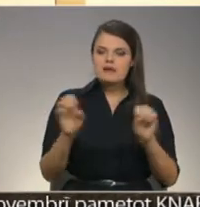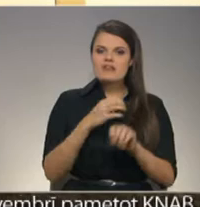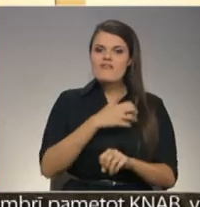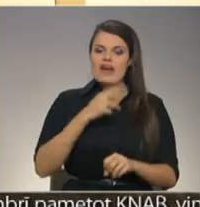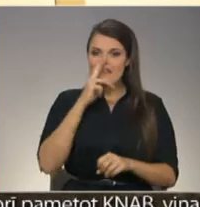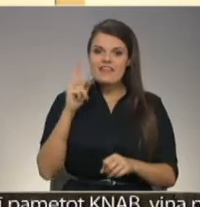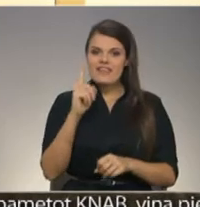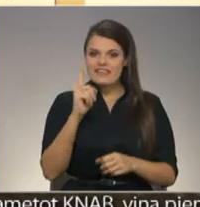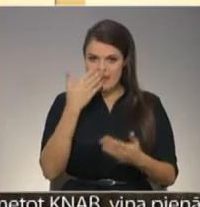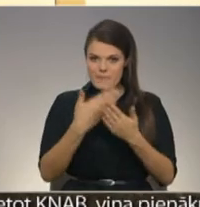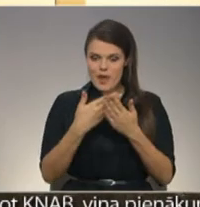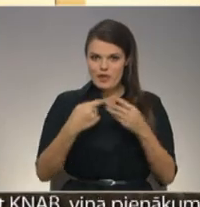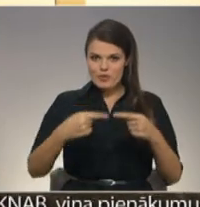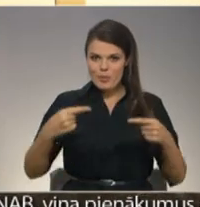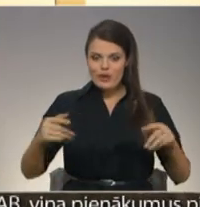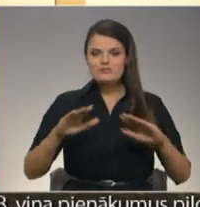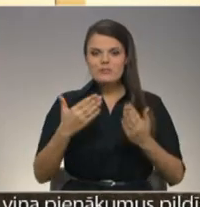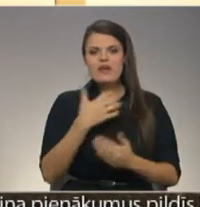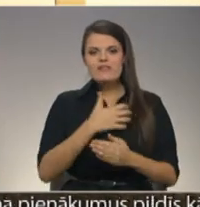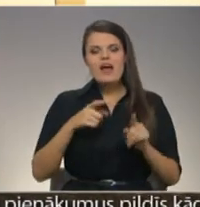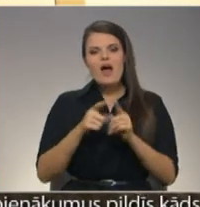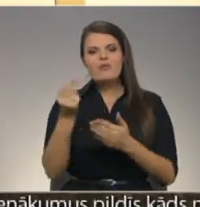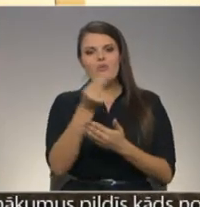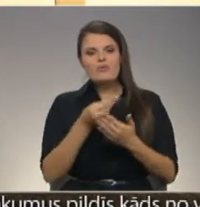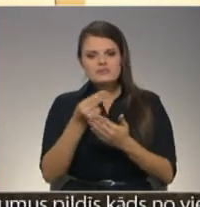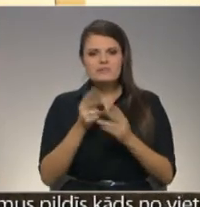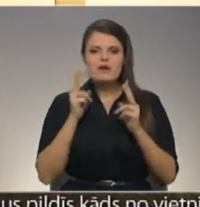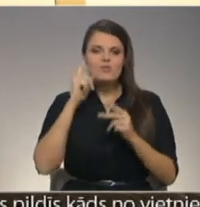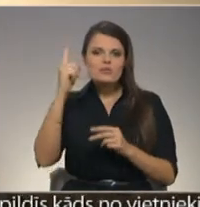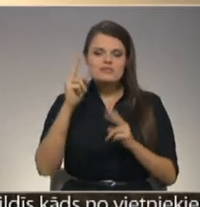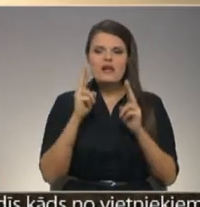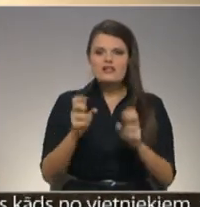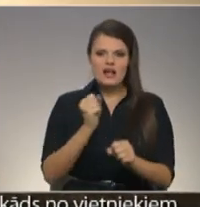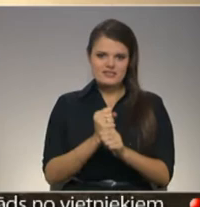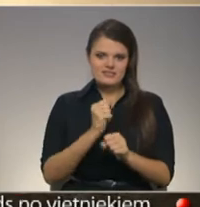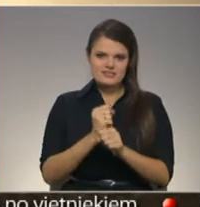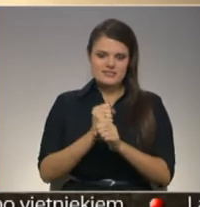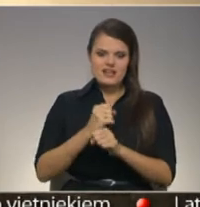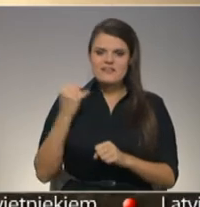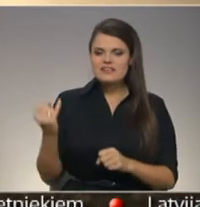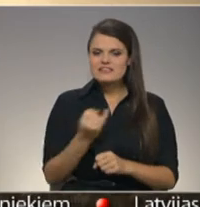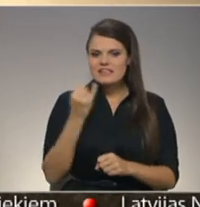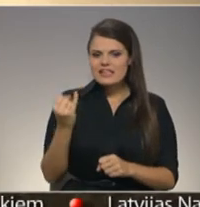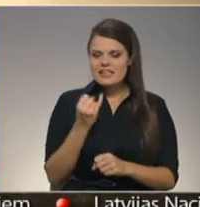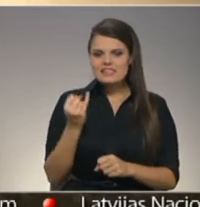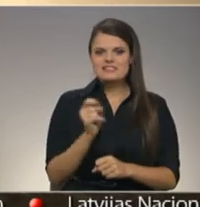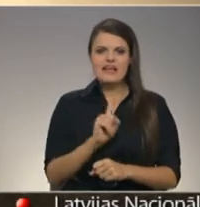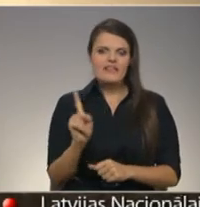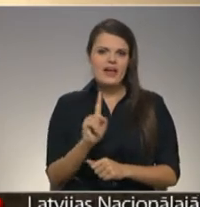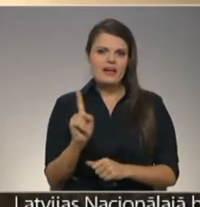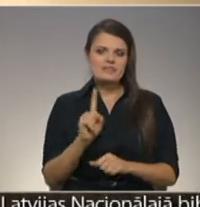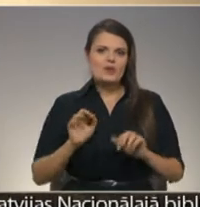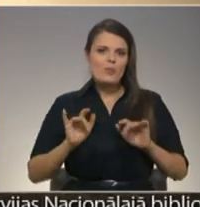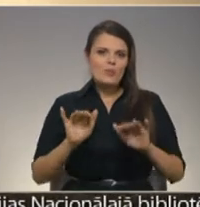tikai parādīt šos priekšmetus, bet vajag arī uzzimēt, kā ar viņiem strādāja. Visi intriģējošākais ir tā